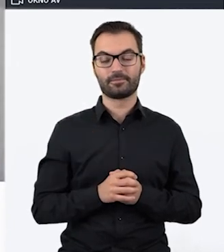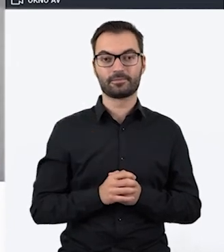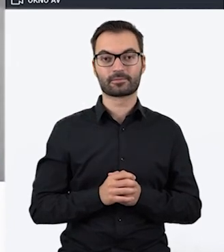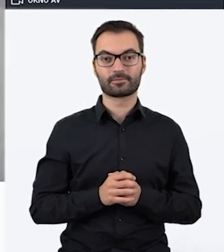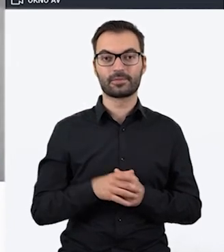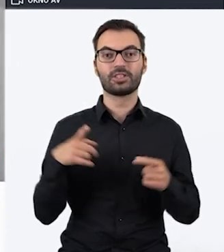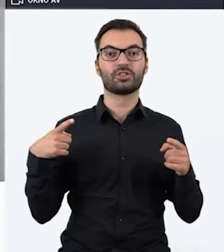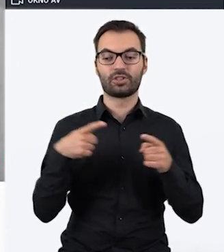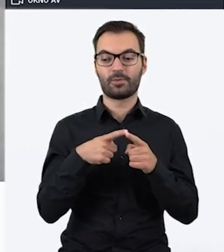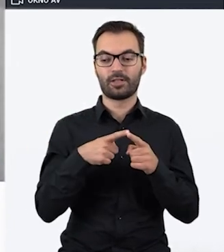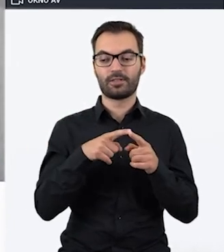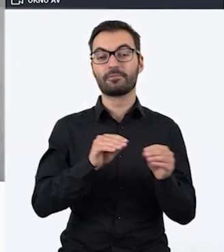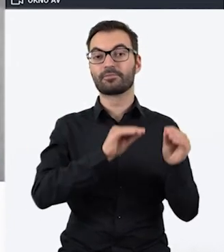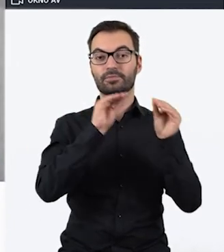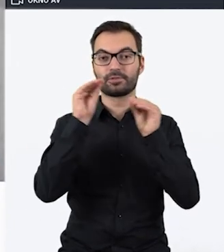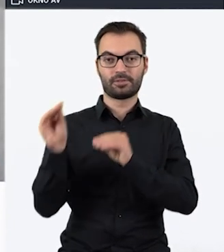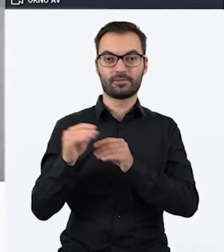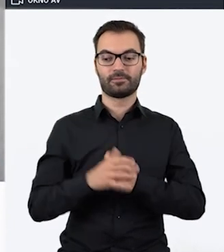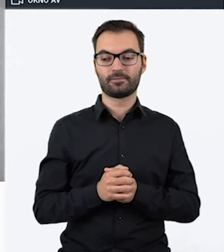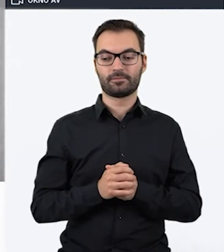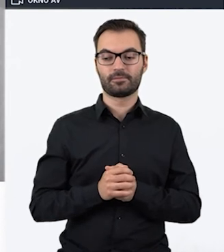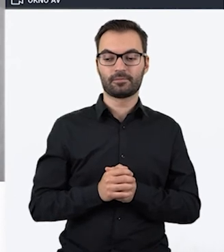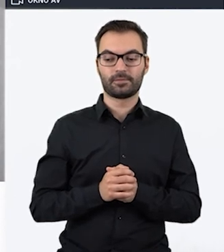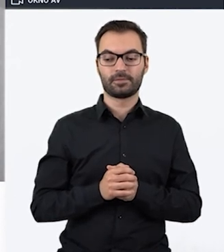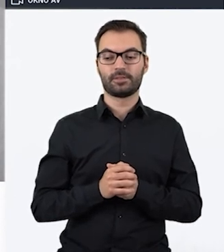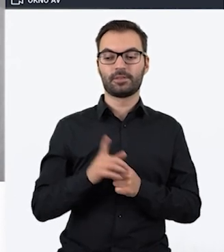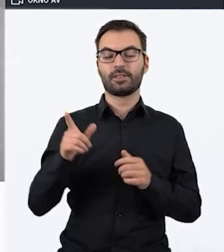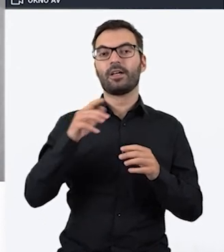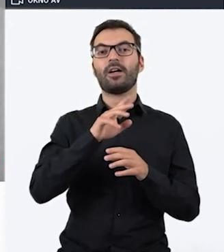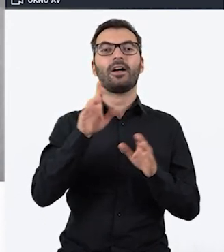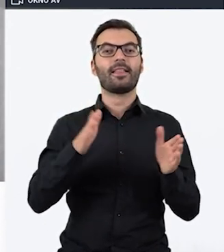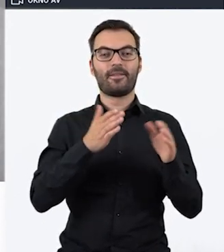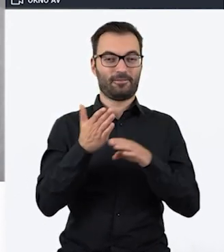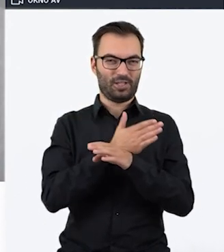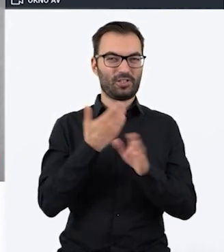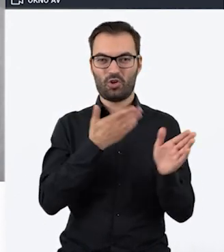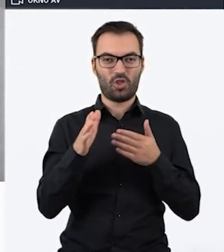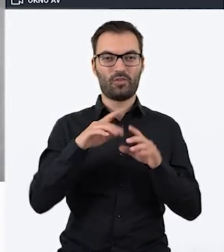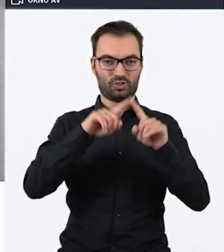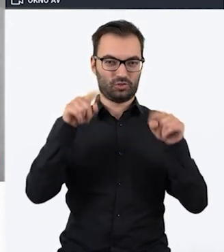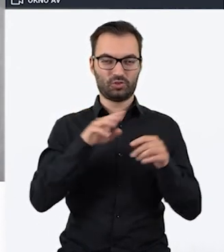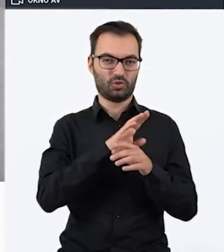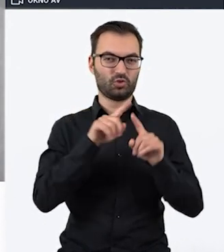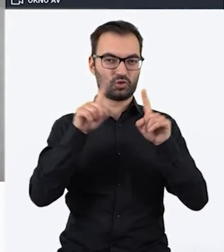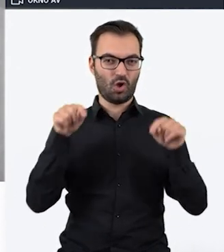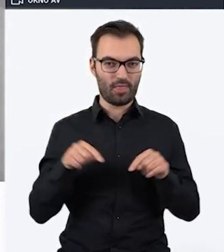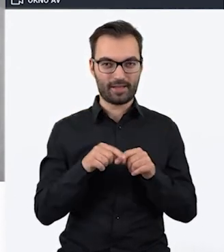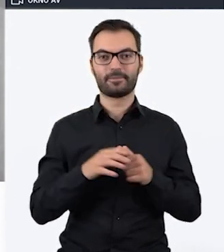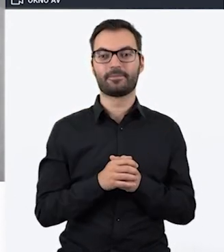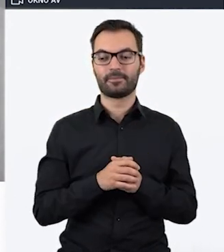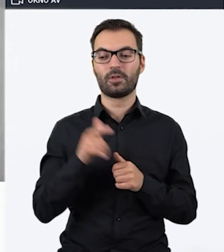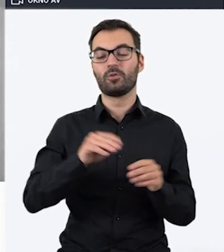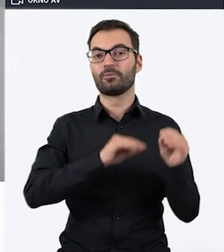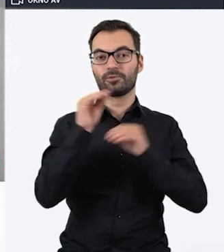strzałka przekieruje nas, proszę zobaczyć, do jednej ze stron, które wcześniej stworzyliśmy. Ja zaznaczyłem, że ma nas przenieść do pokoju